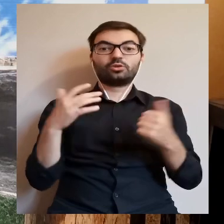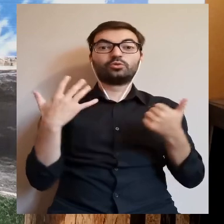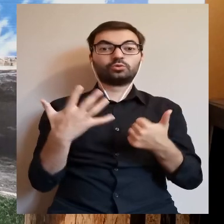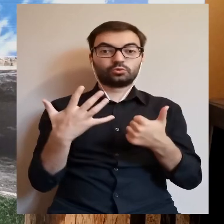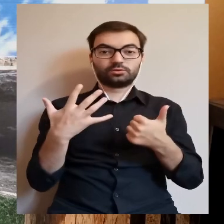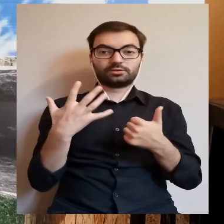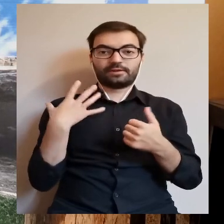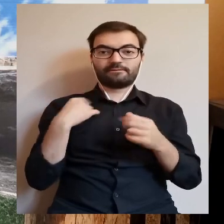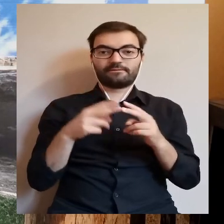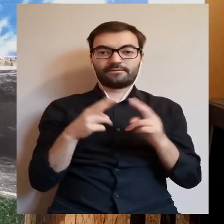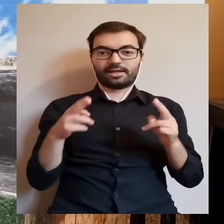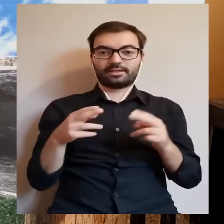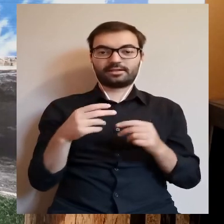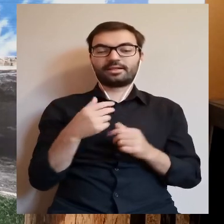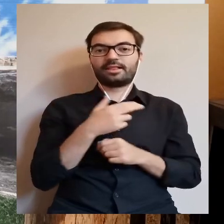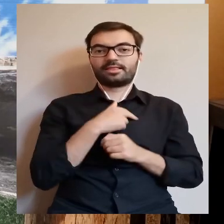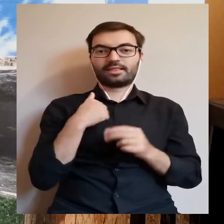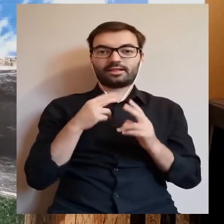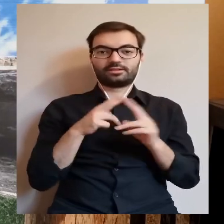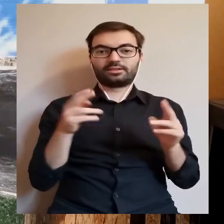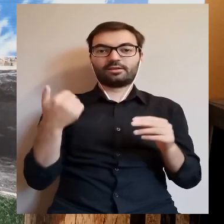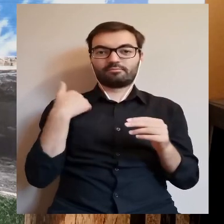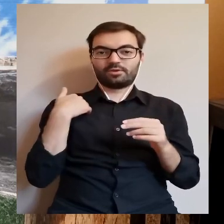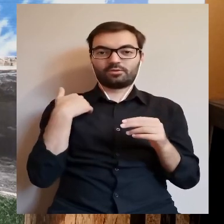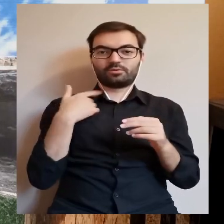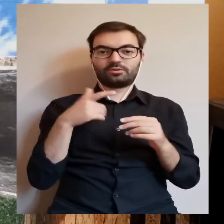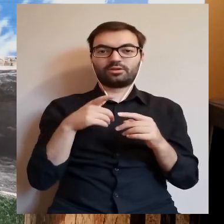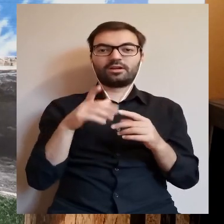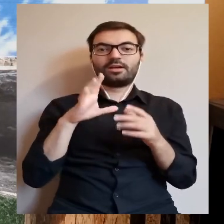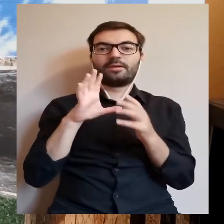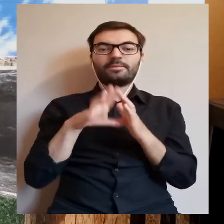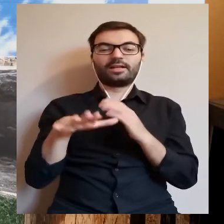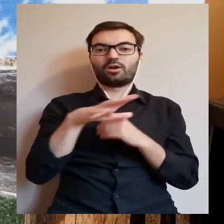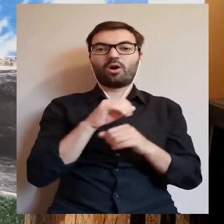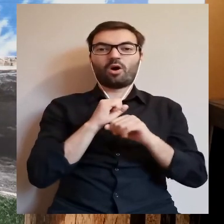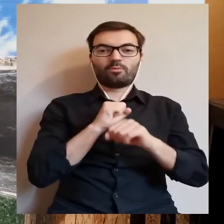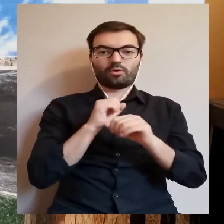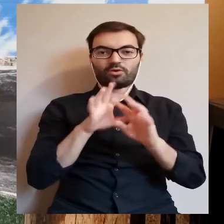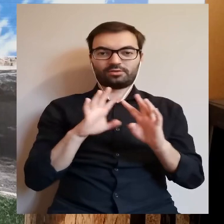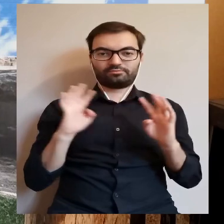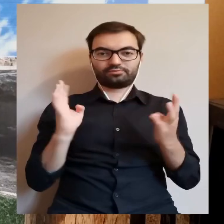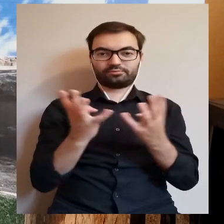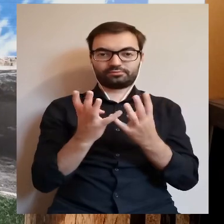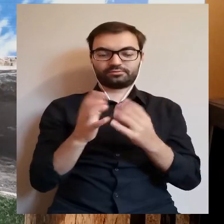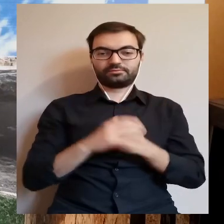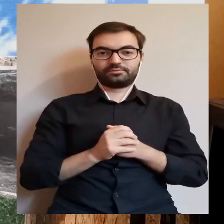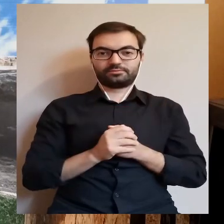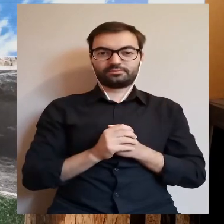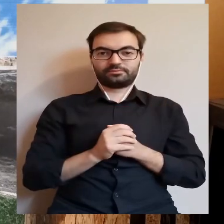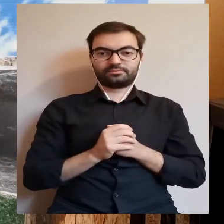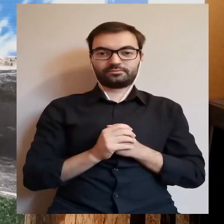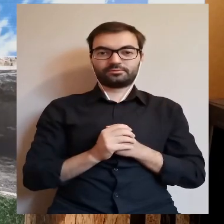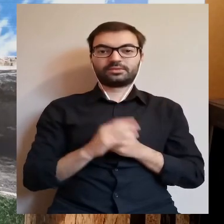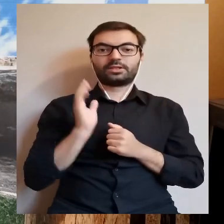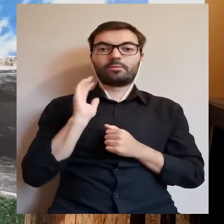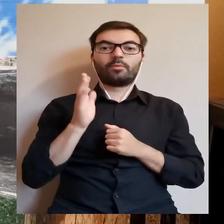VI wieku naszej ery istniał gród obronny na terenie dzisiejszego Gostynina. Później